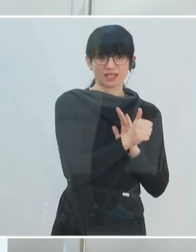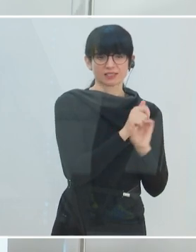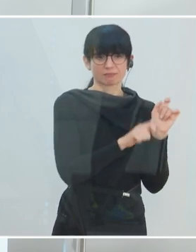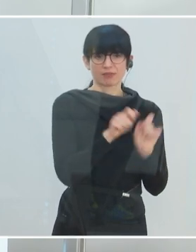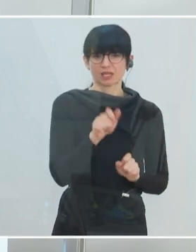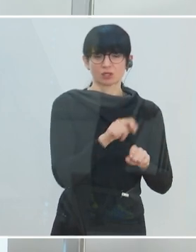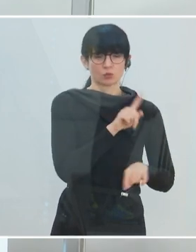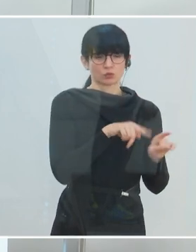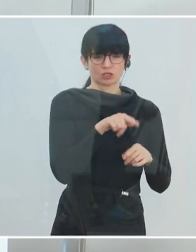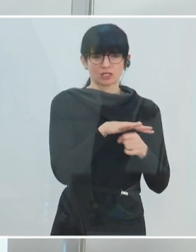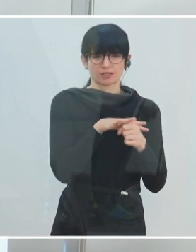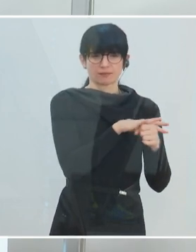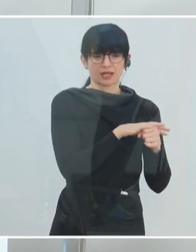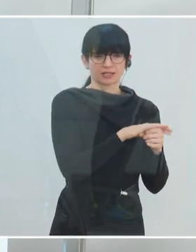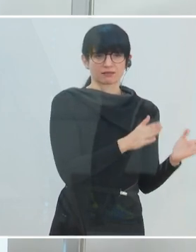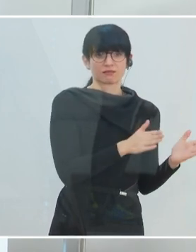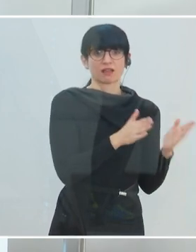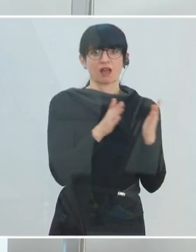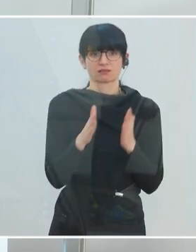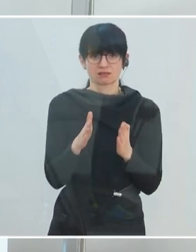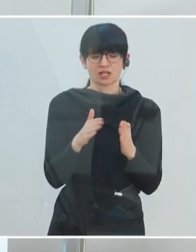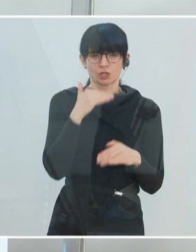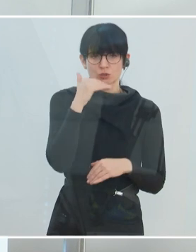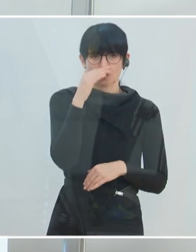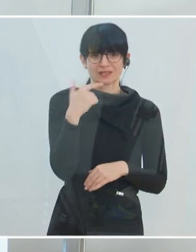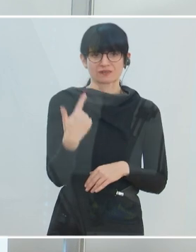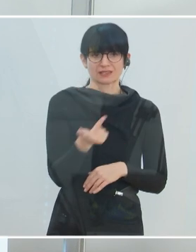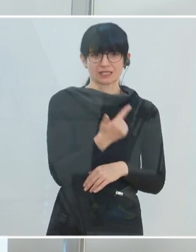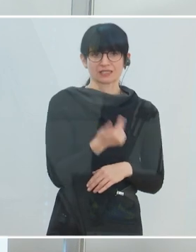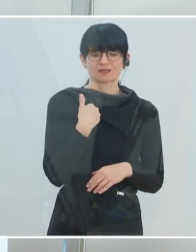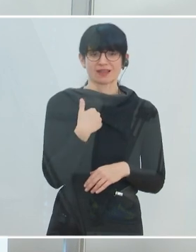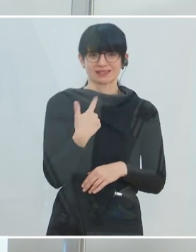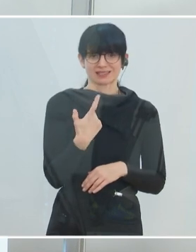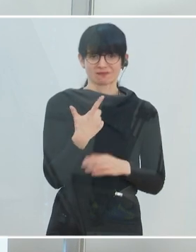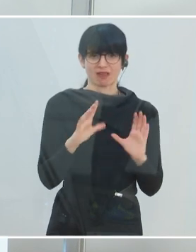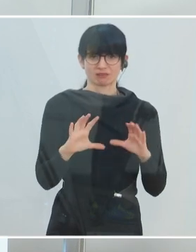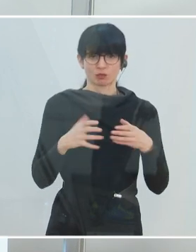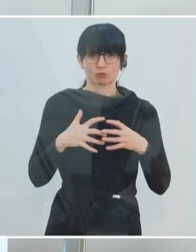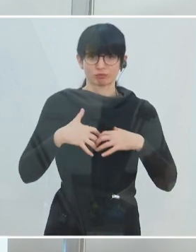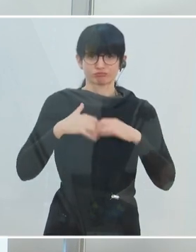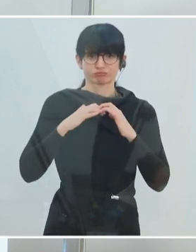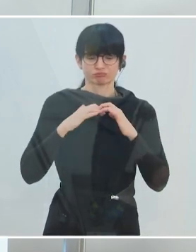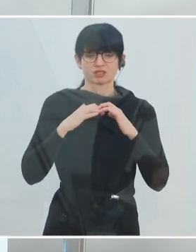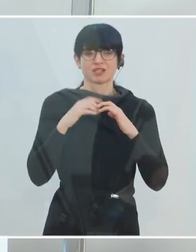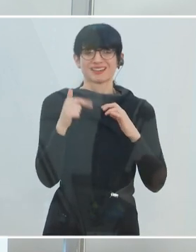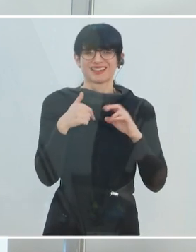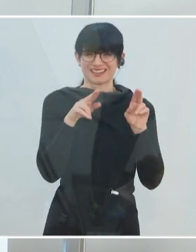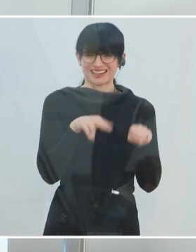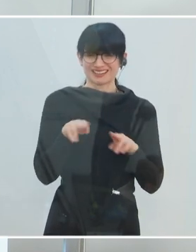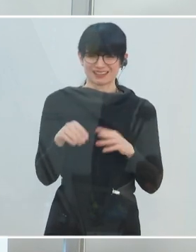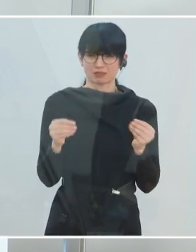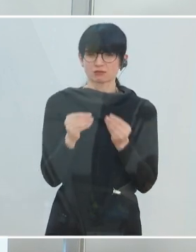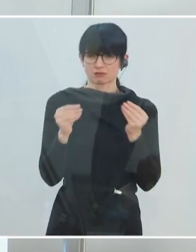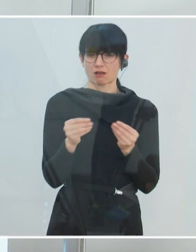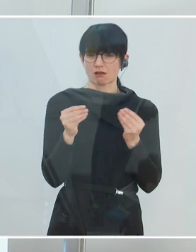unterschiedlichsten Bereichen. Wir haben dann später im Sommer 2020 einen zweiten Beraterstab, nämlich für rechtliche Fragen